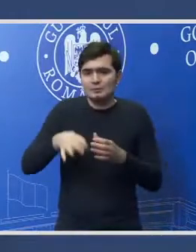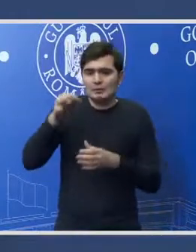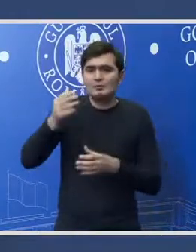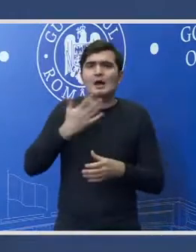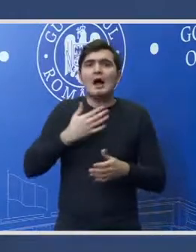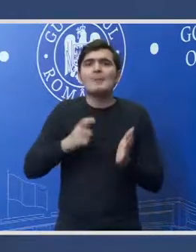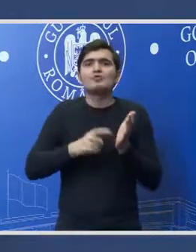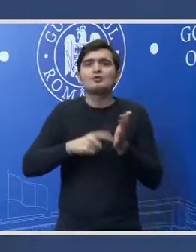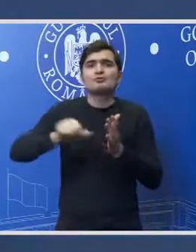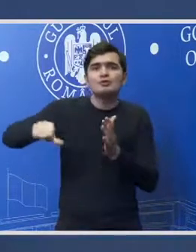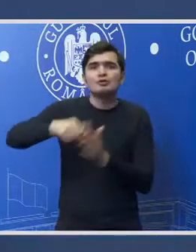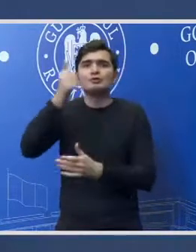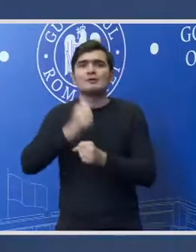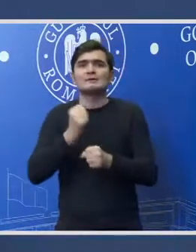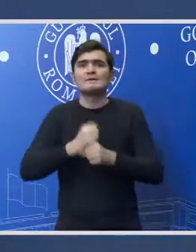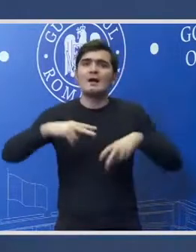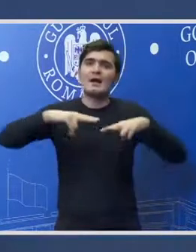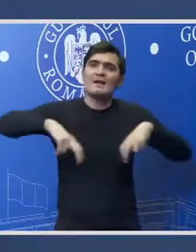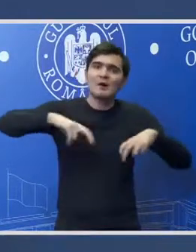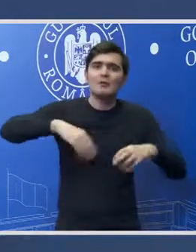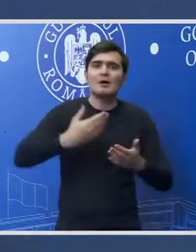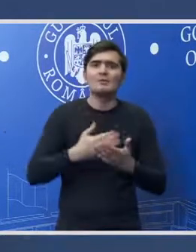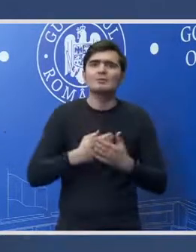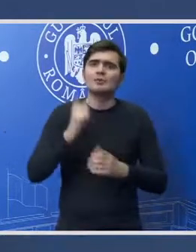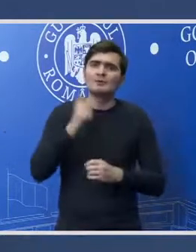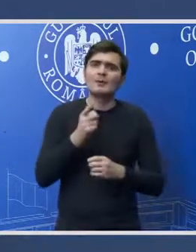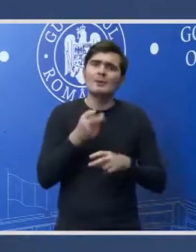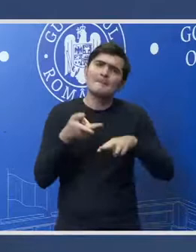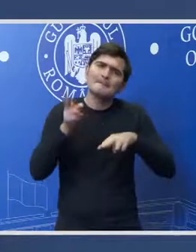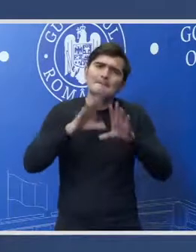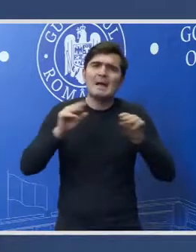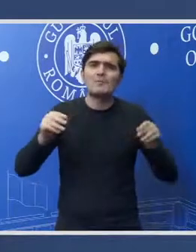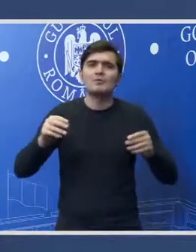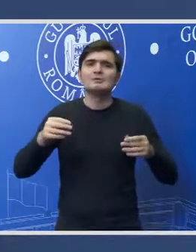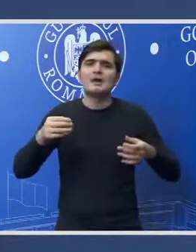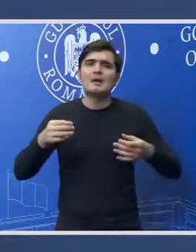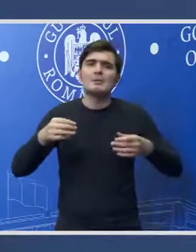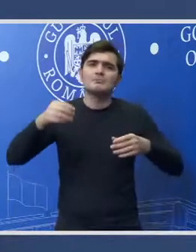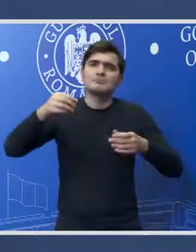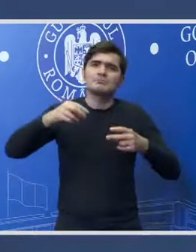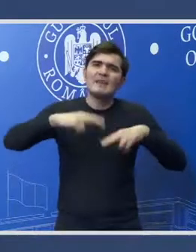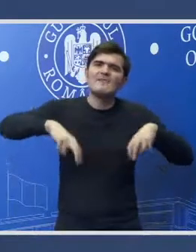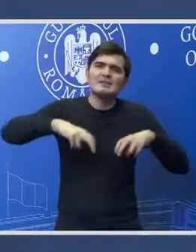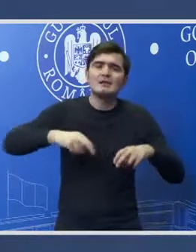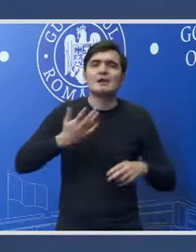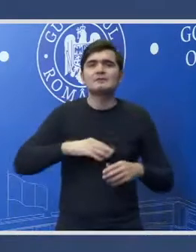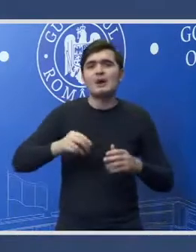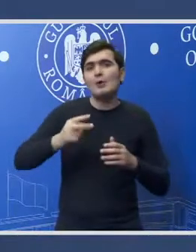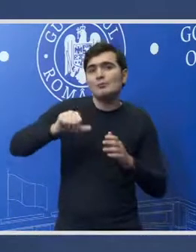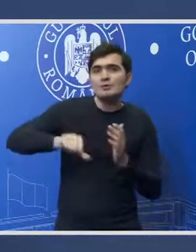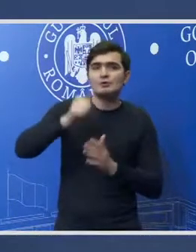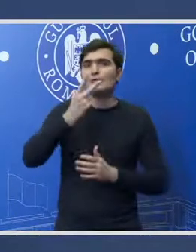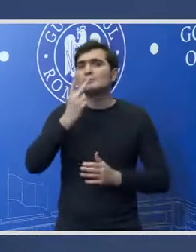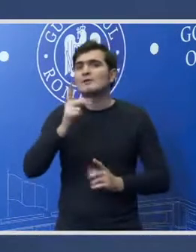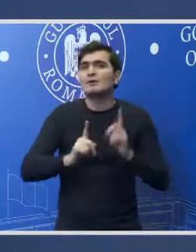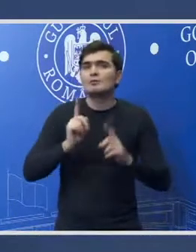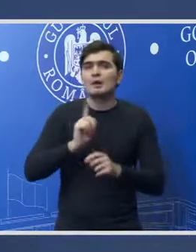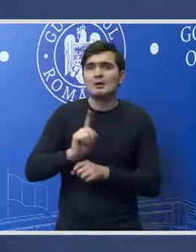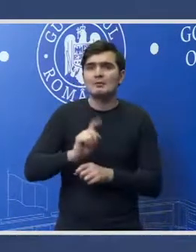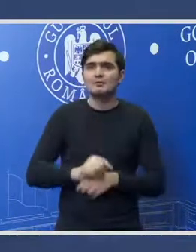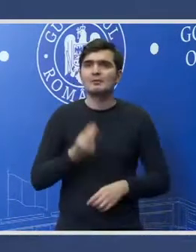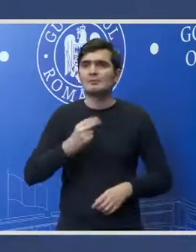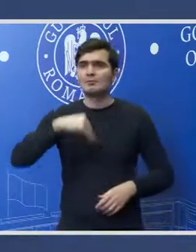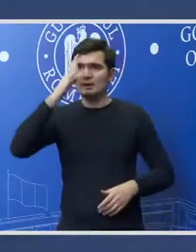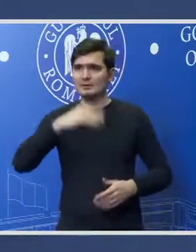reevaluate pentru că am văzut câteva elemente care trebuie să trebuie investigate mai mult. De aceea am zis că aș vrea să se revadă anumite aspecte. Bună